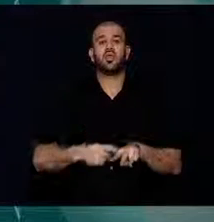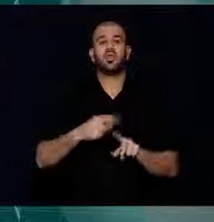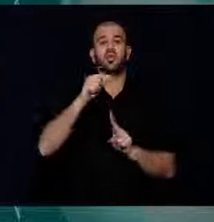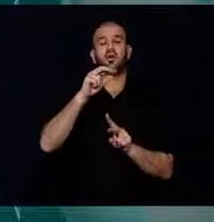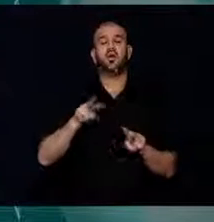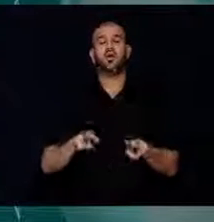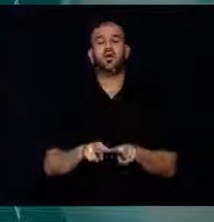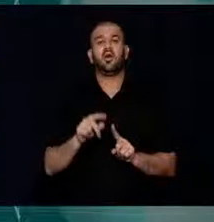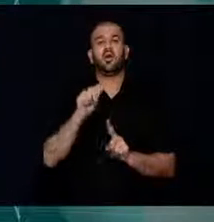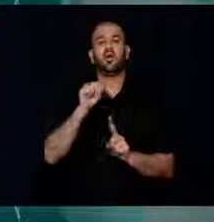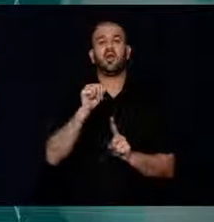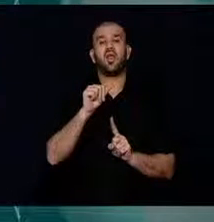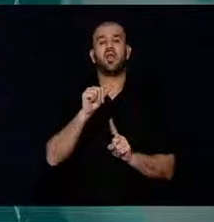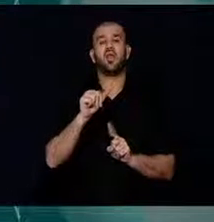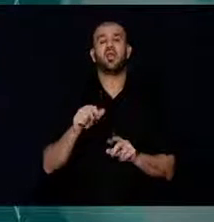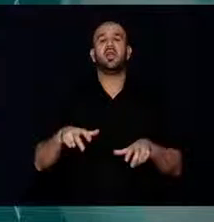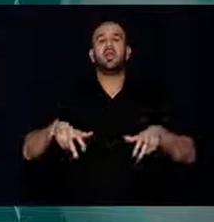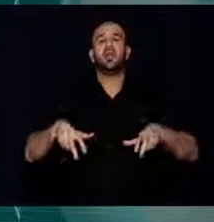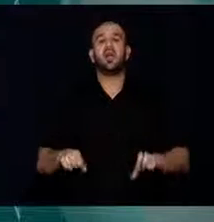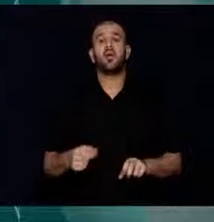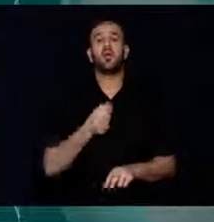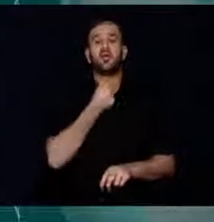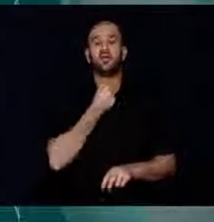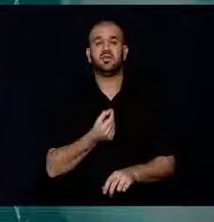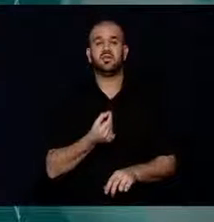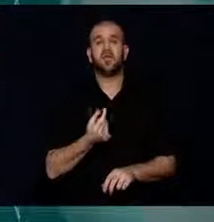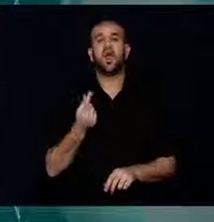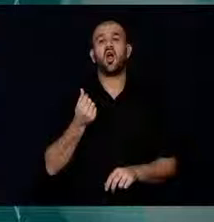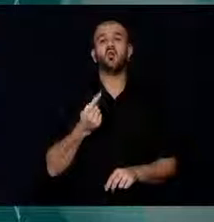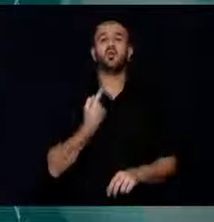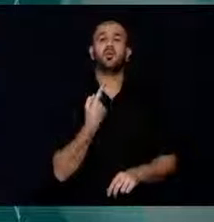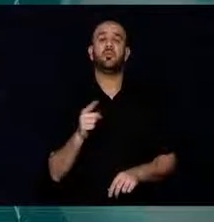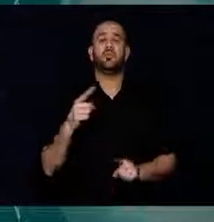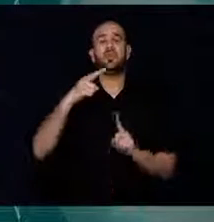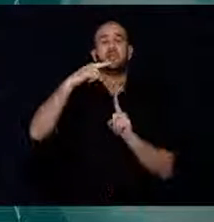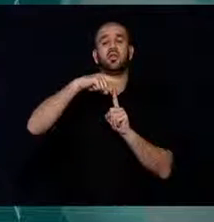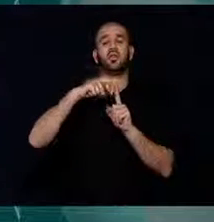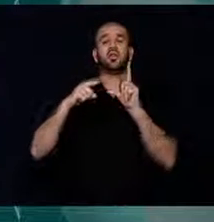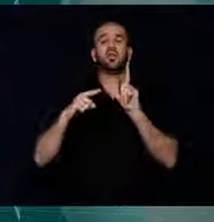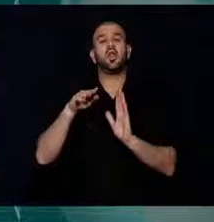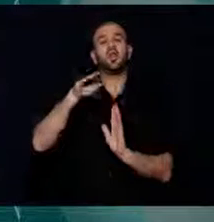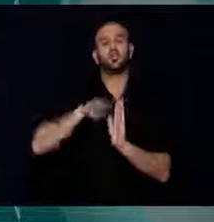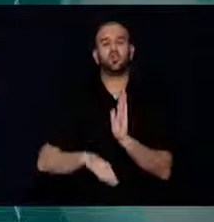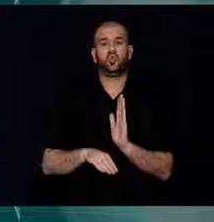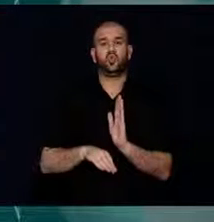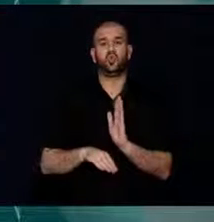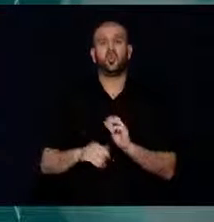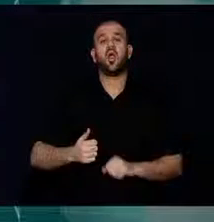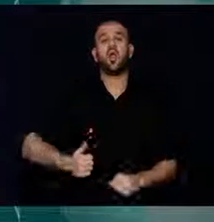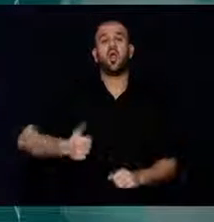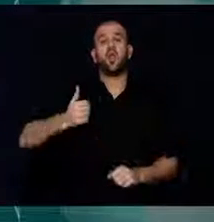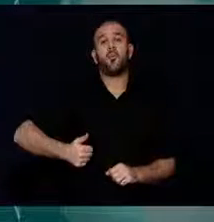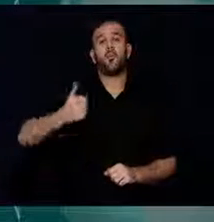1000 TL'ye düşürüldü. Bakanlar Kurulu kararıyla %50